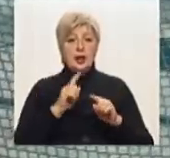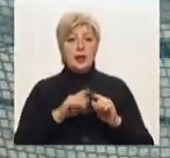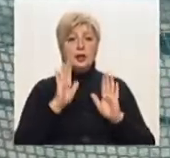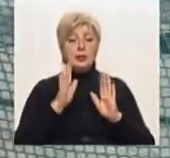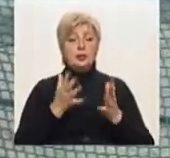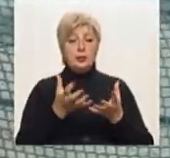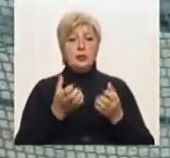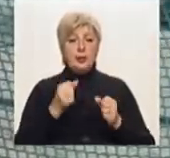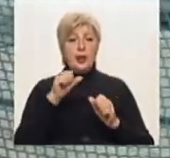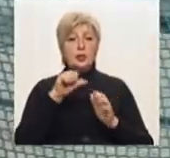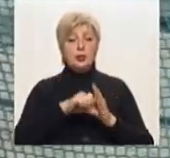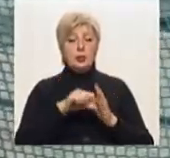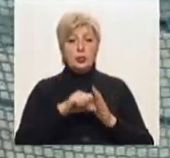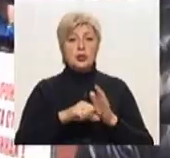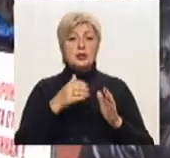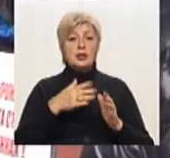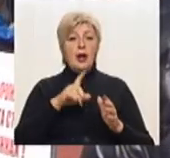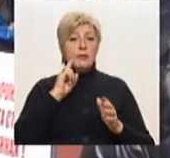олімпійських іграх в Аргентині.